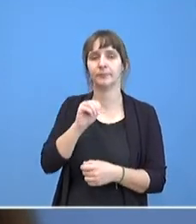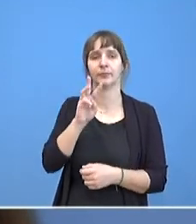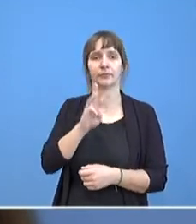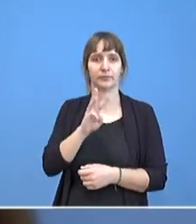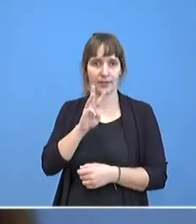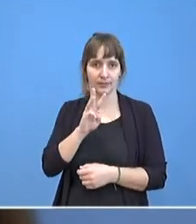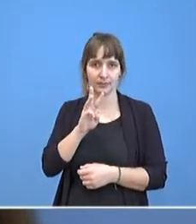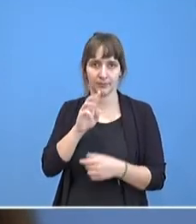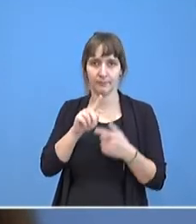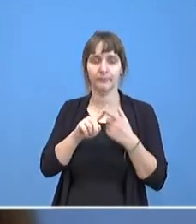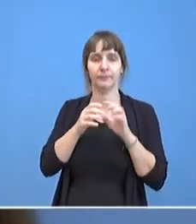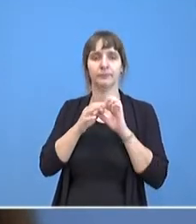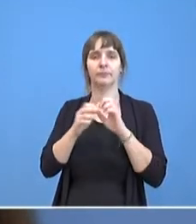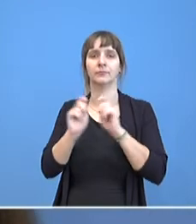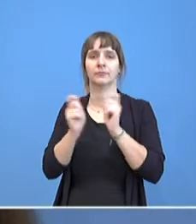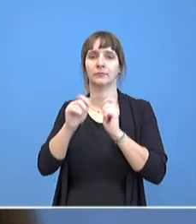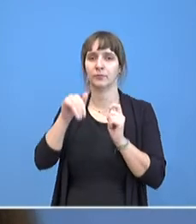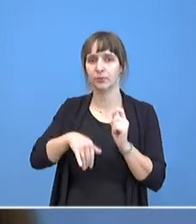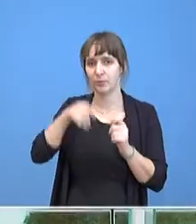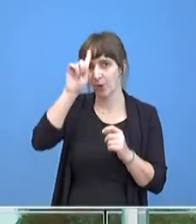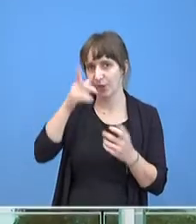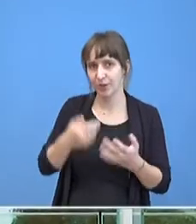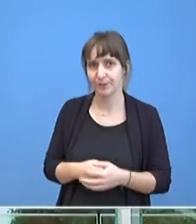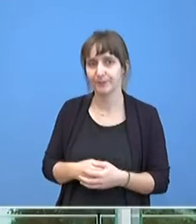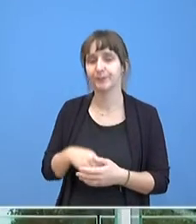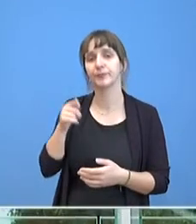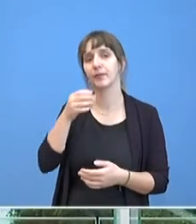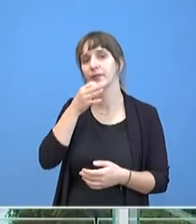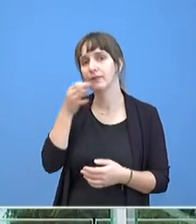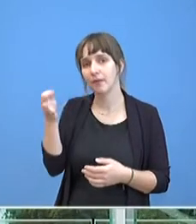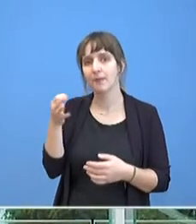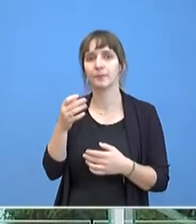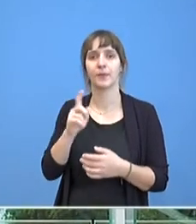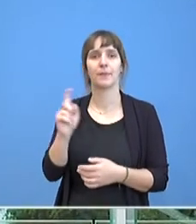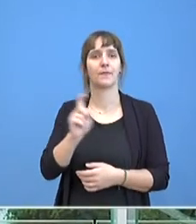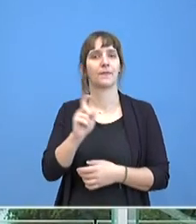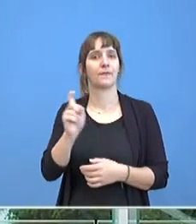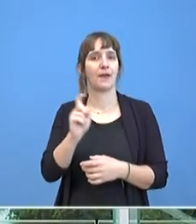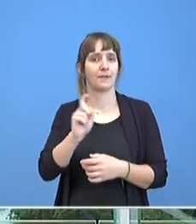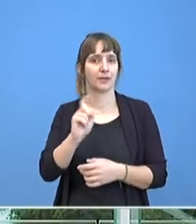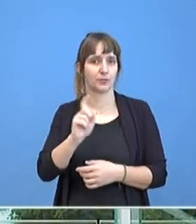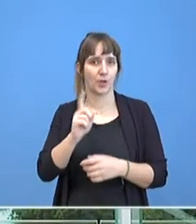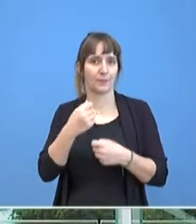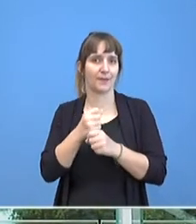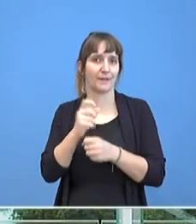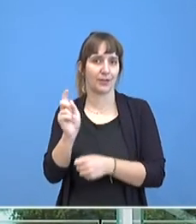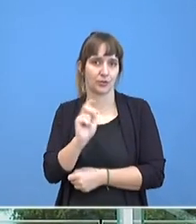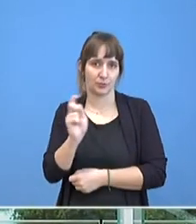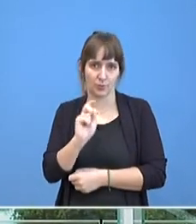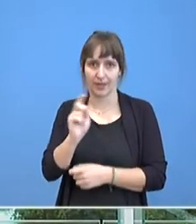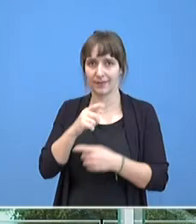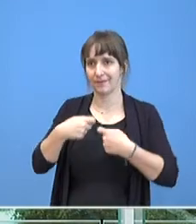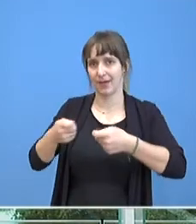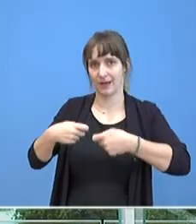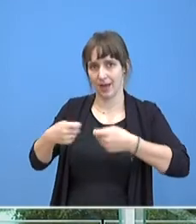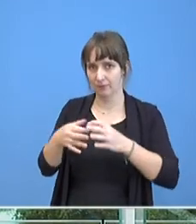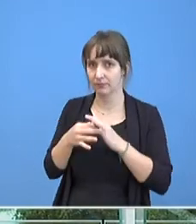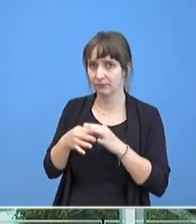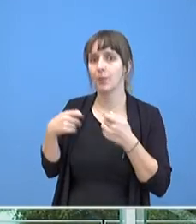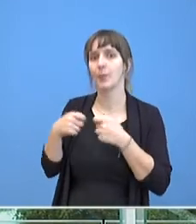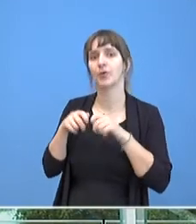Bouillon von der Süddeutschen Zeitung. Da geht es um den Verkauf von Pfefferspray und zwar ans Bundeswirtschaftsministerium.